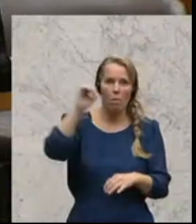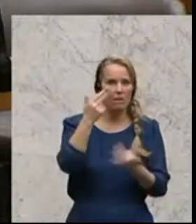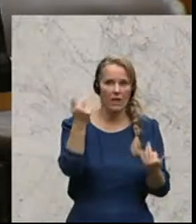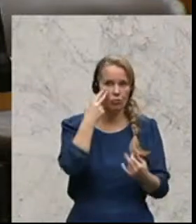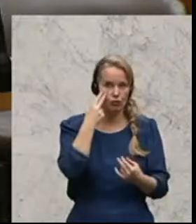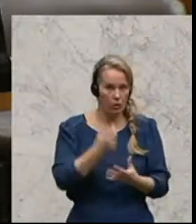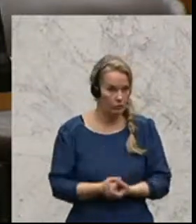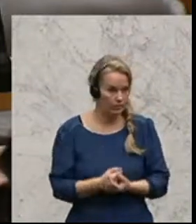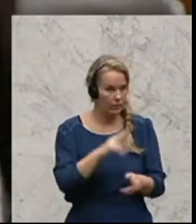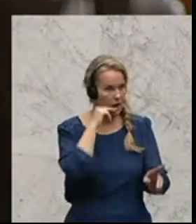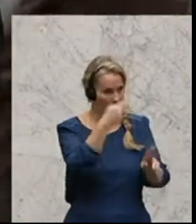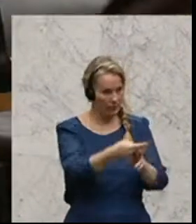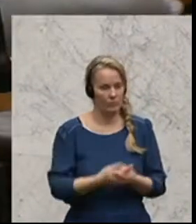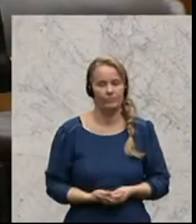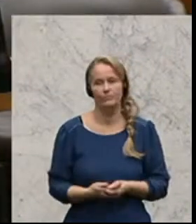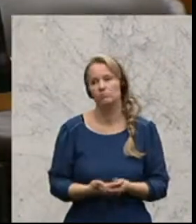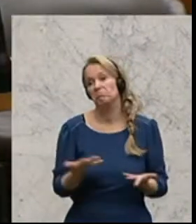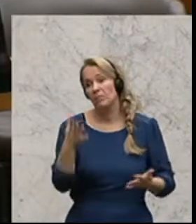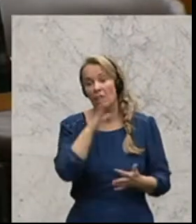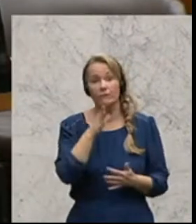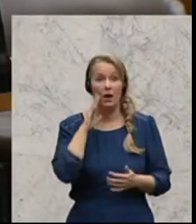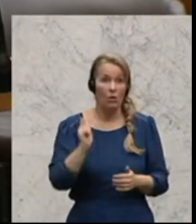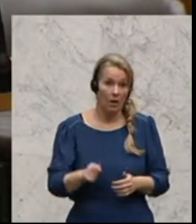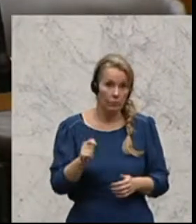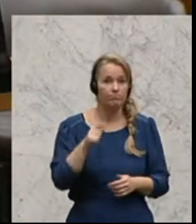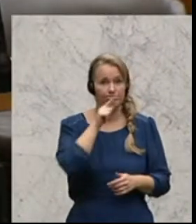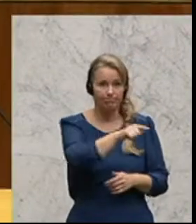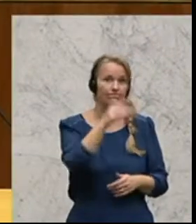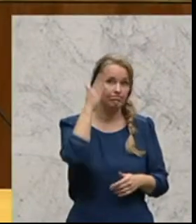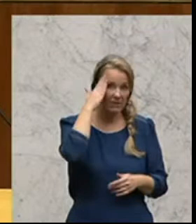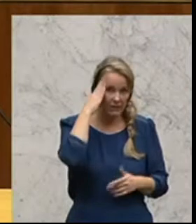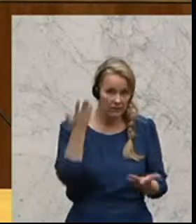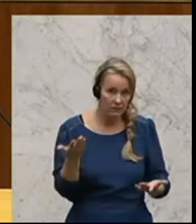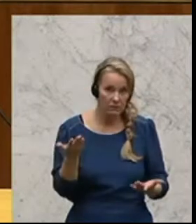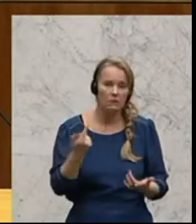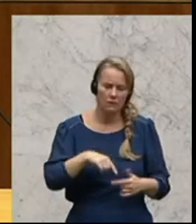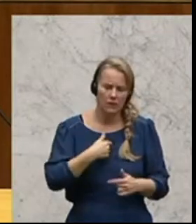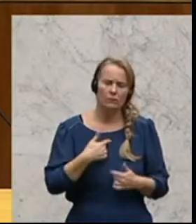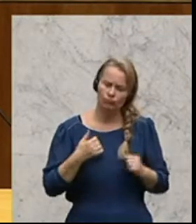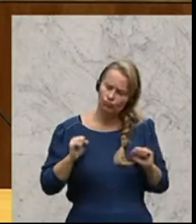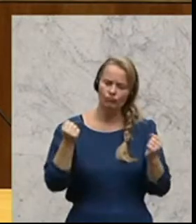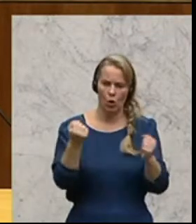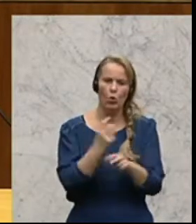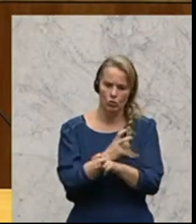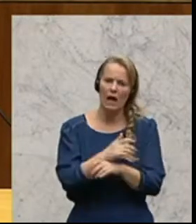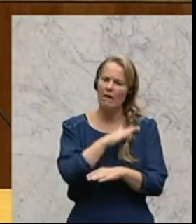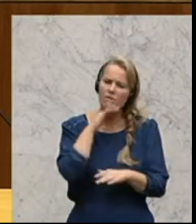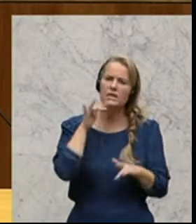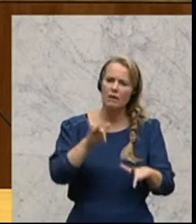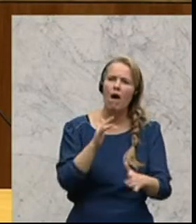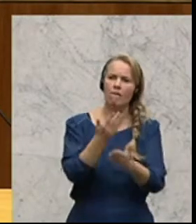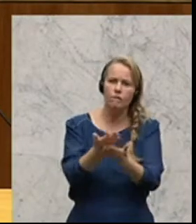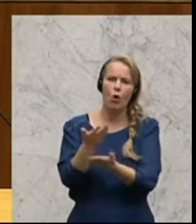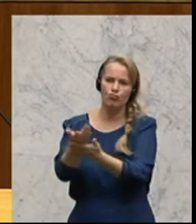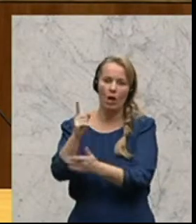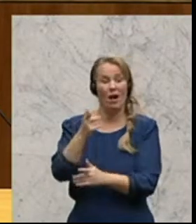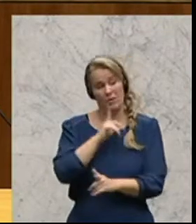Herr Bundesminister. Frau Abgeordnete, Sie wissen, dass wir uns hier sehr engagieren, also Österreich, und viele Vorschläge einbringen,